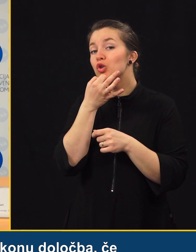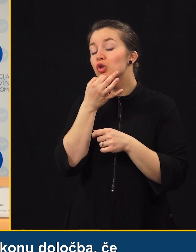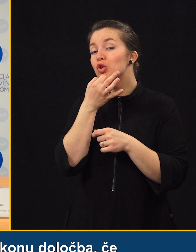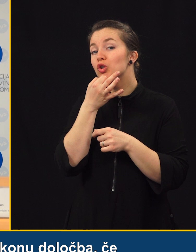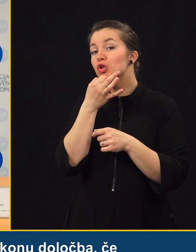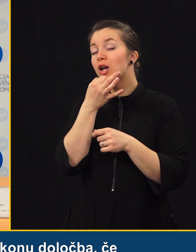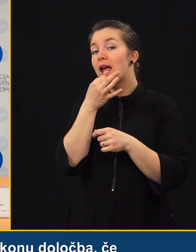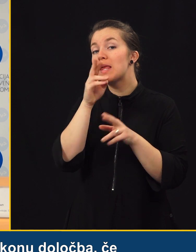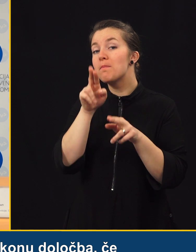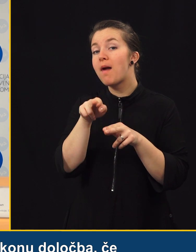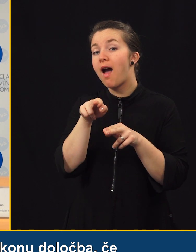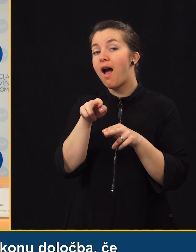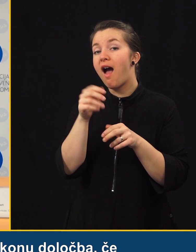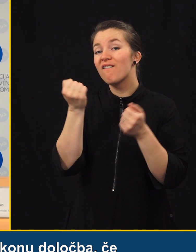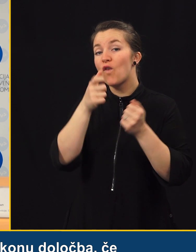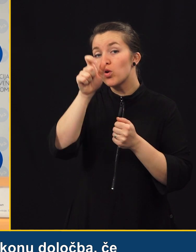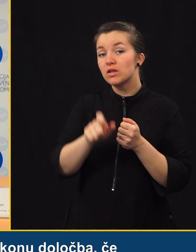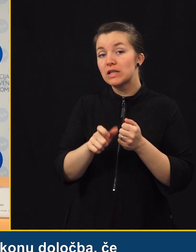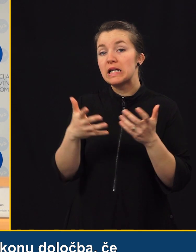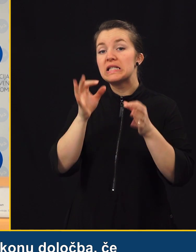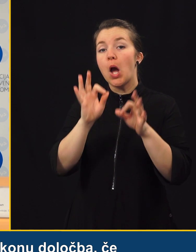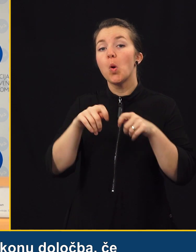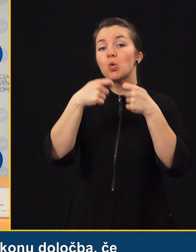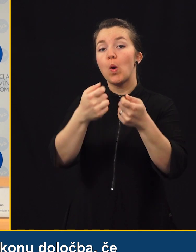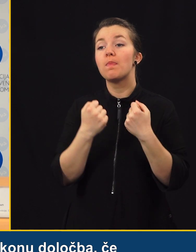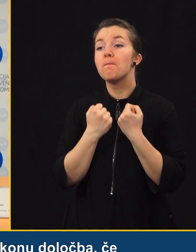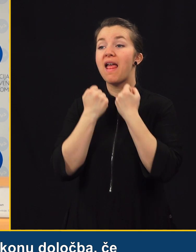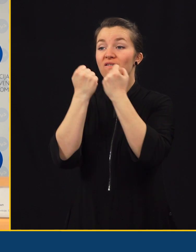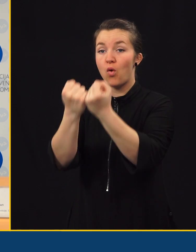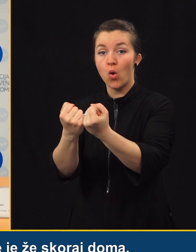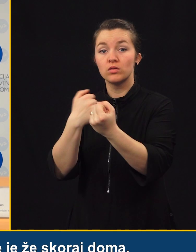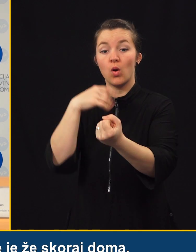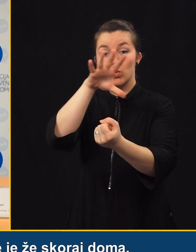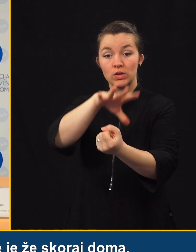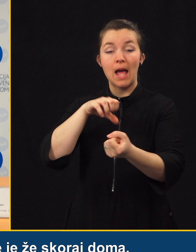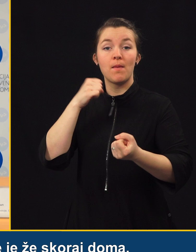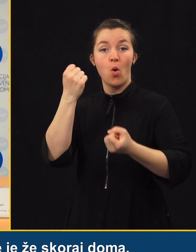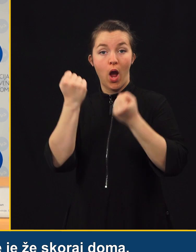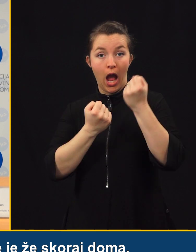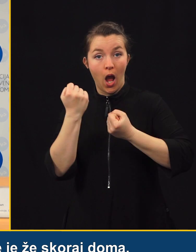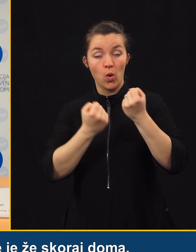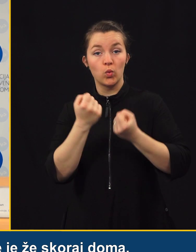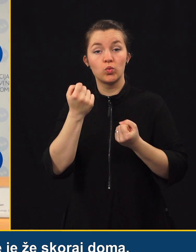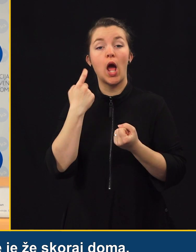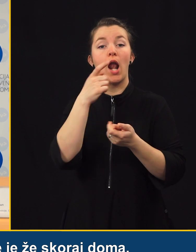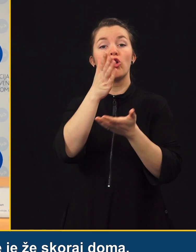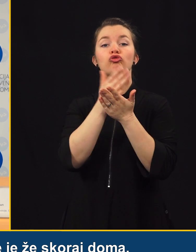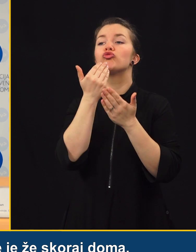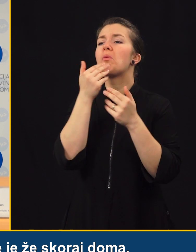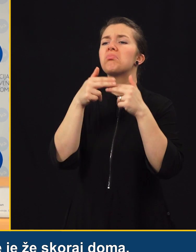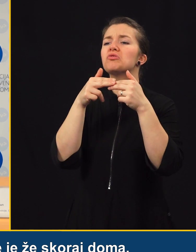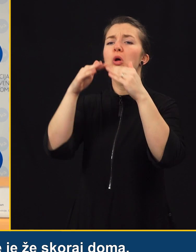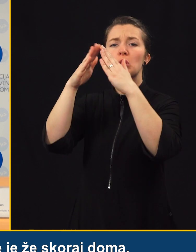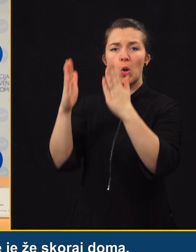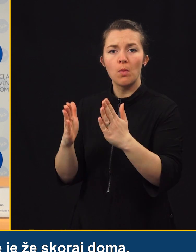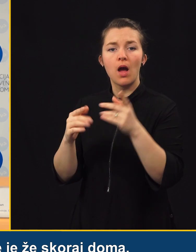ima vozniknik zagotovljen prevoz domov, če mu zasežemo motor na vozilo, če je bistvo domaži